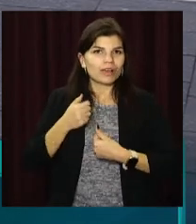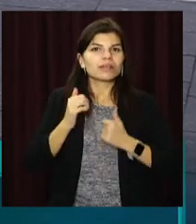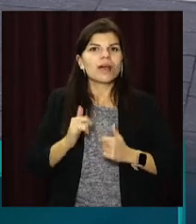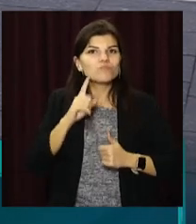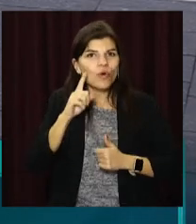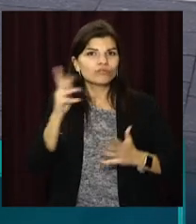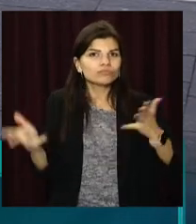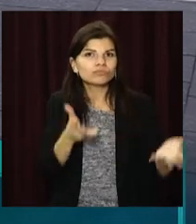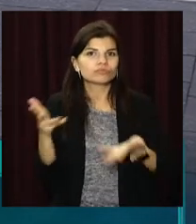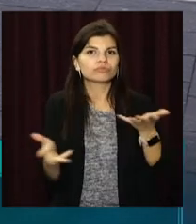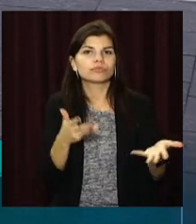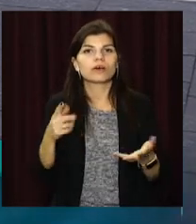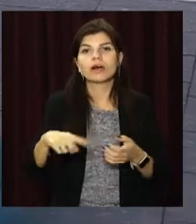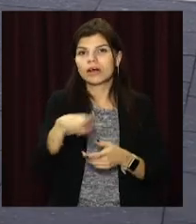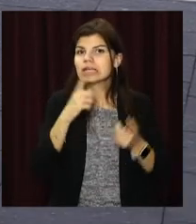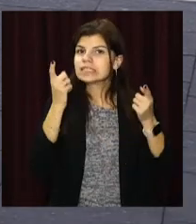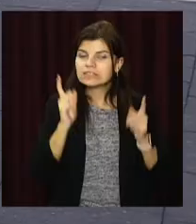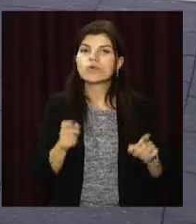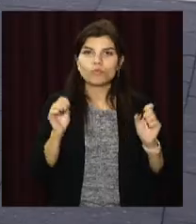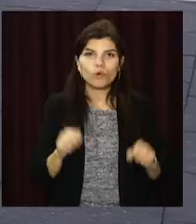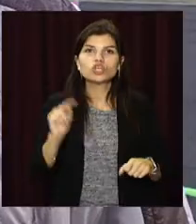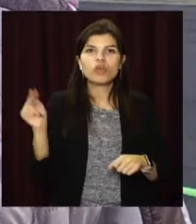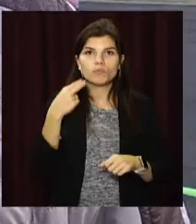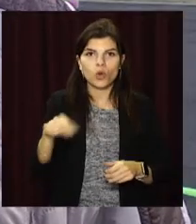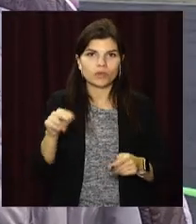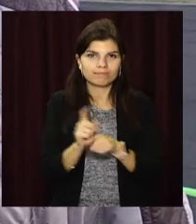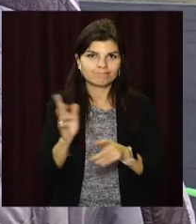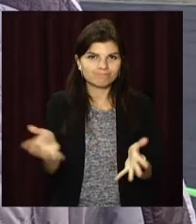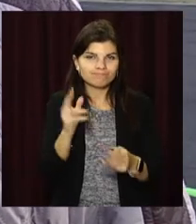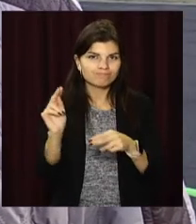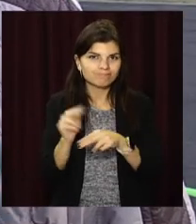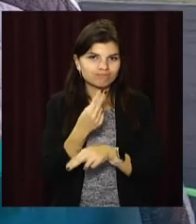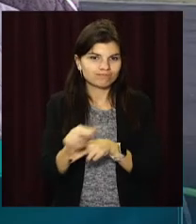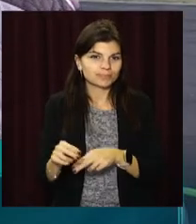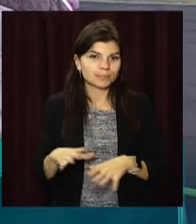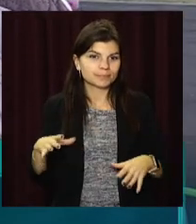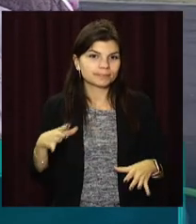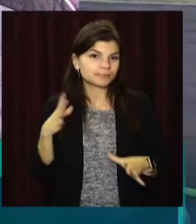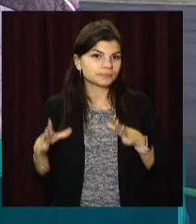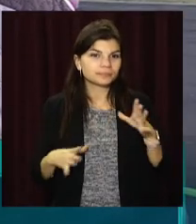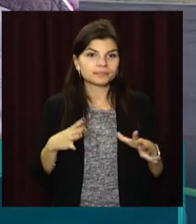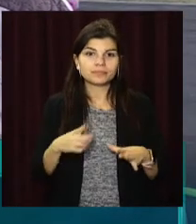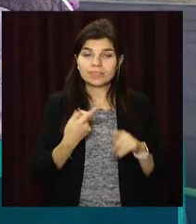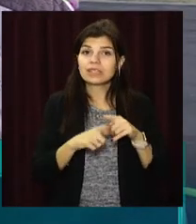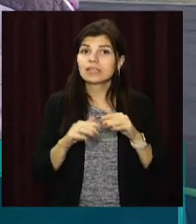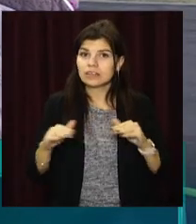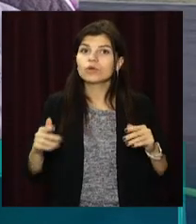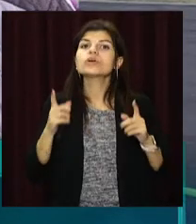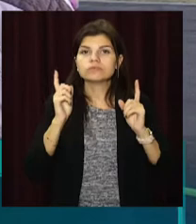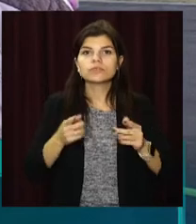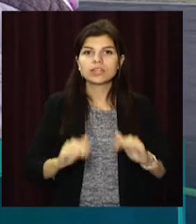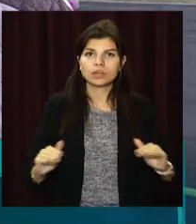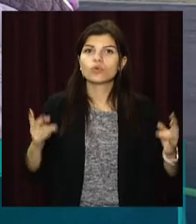На цих майданчиках можна справді виховувати справжніх чемпіонів. Ці майданчики дітям потрібні, тому що